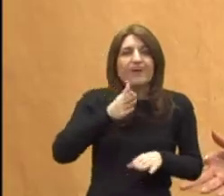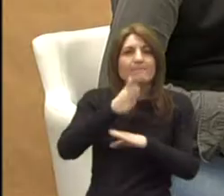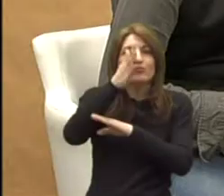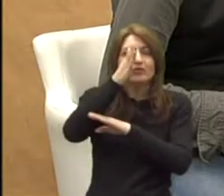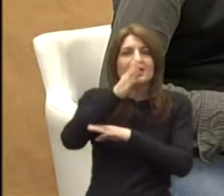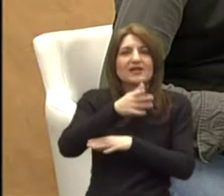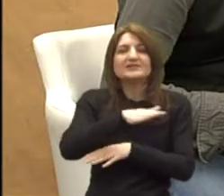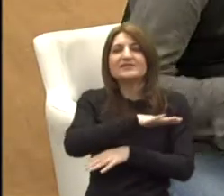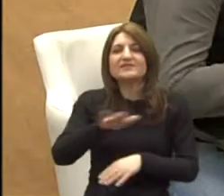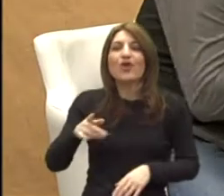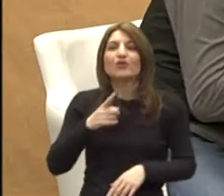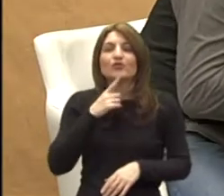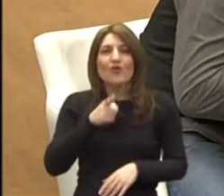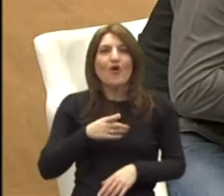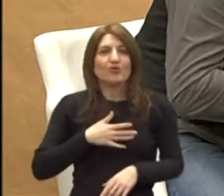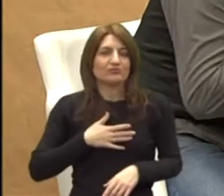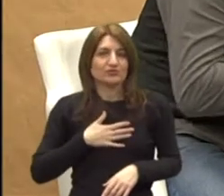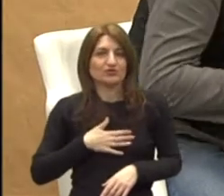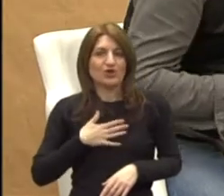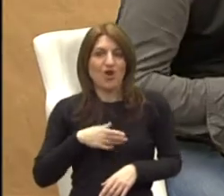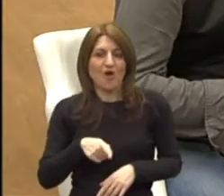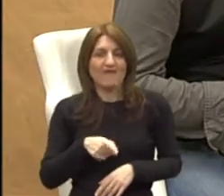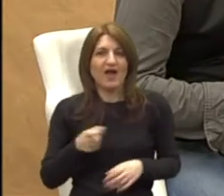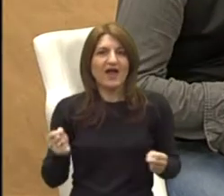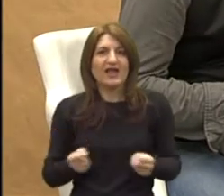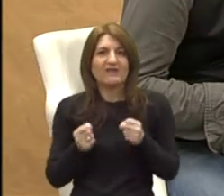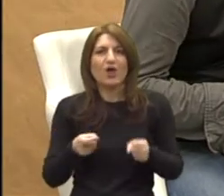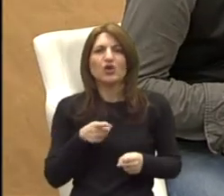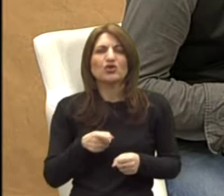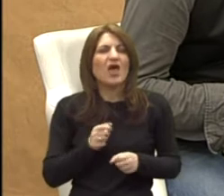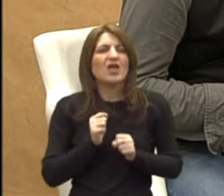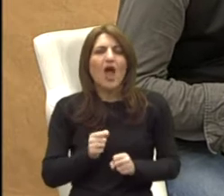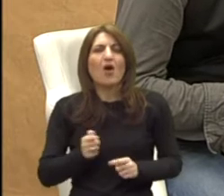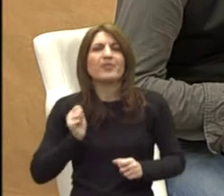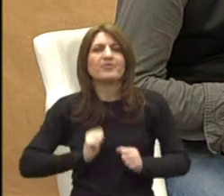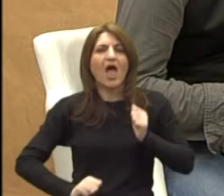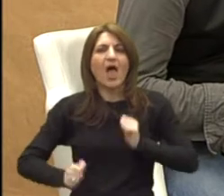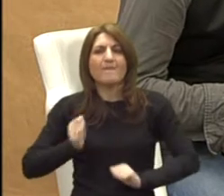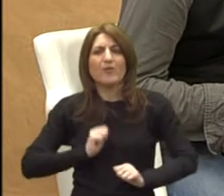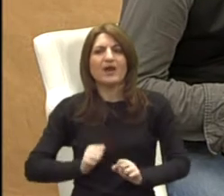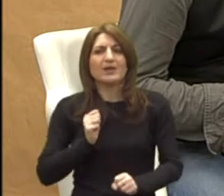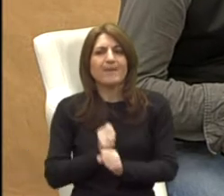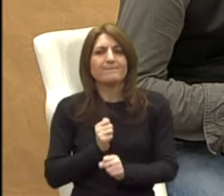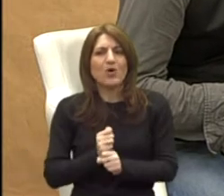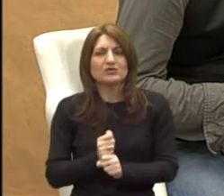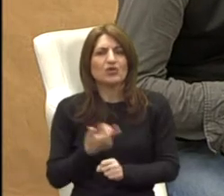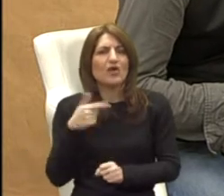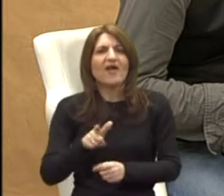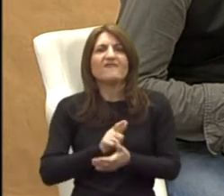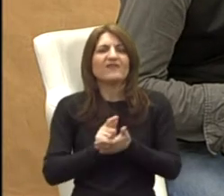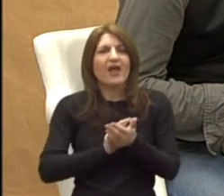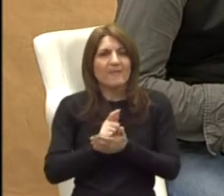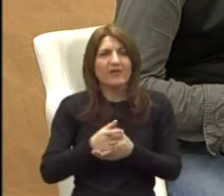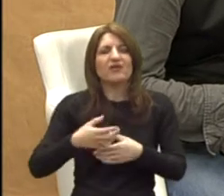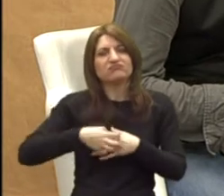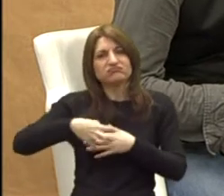reći za sve oni koji se upuštaju u buduće u ove aktivnosti, da je to izrazito naporan posao. Sve znamo. Da je to vremenski dugo